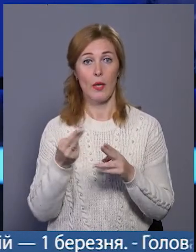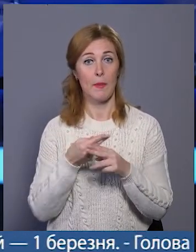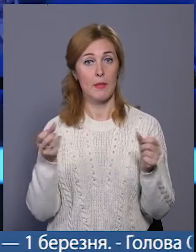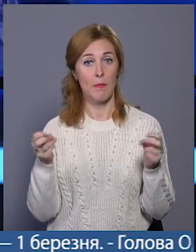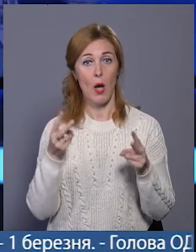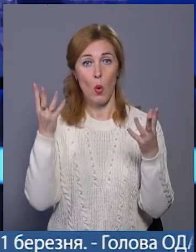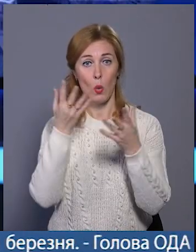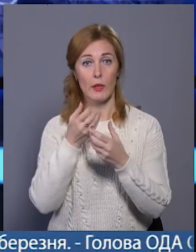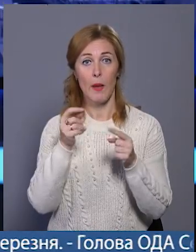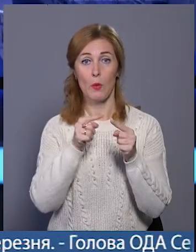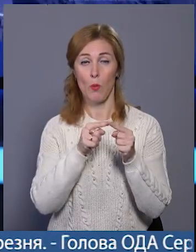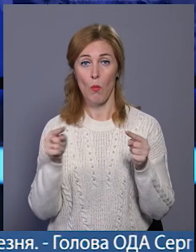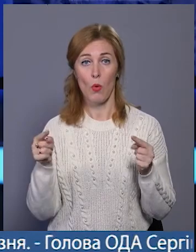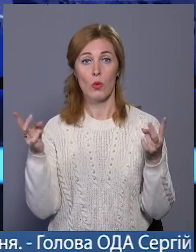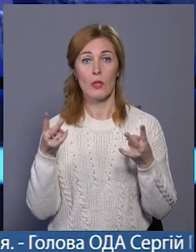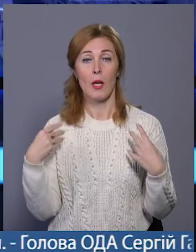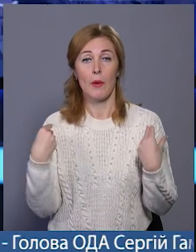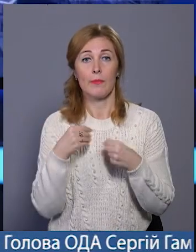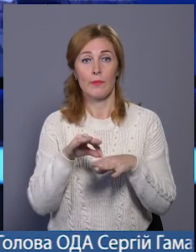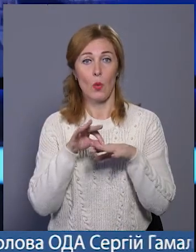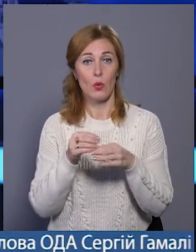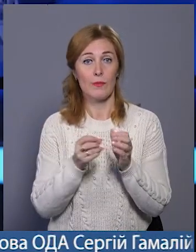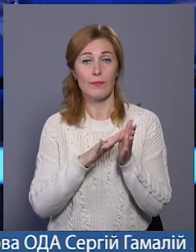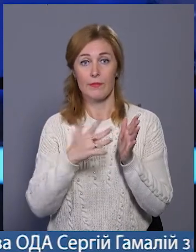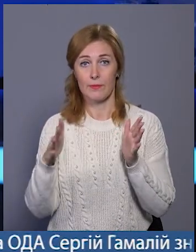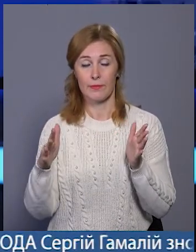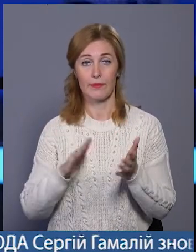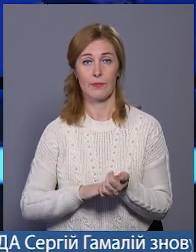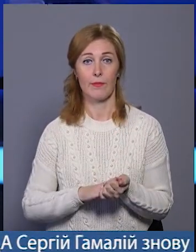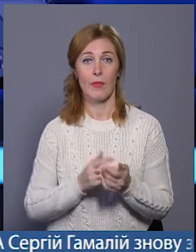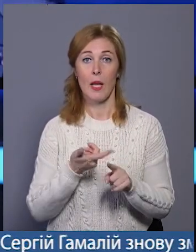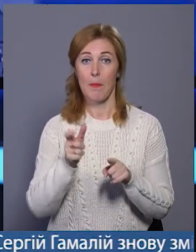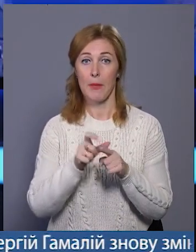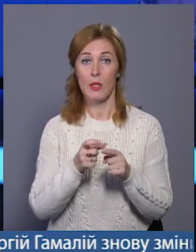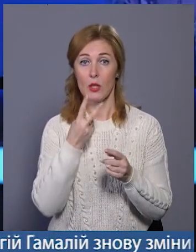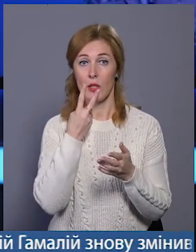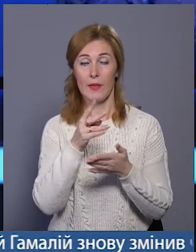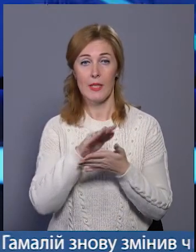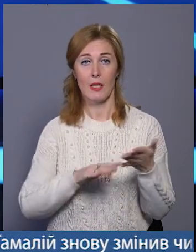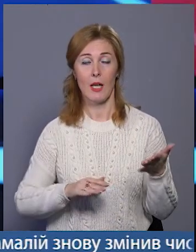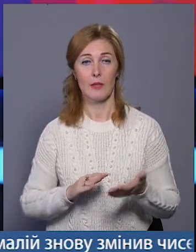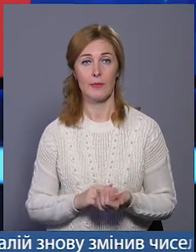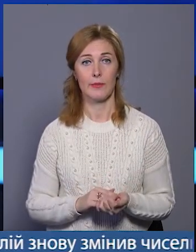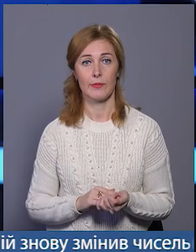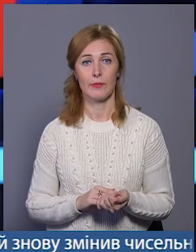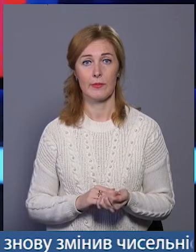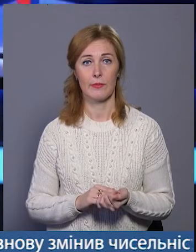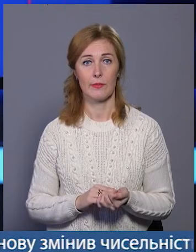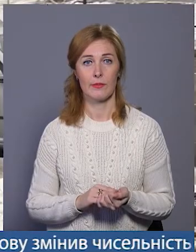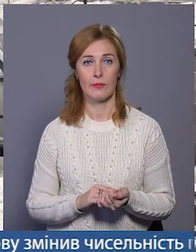темну пору доби радять носити одяг зі світло-повертальними елементами. Більше про це дивіться у наступному сюжеті.